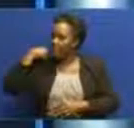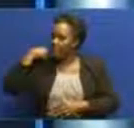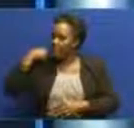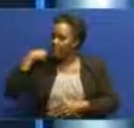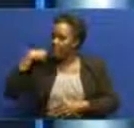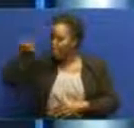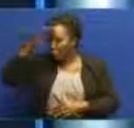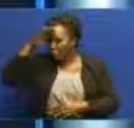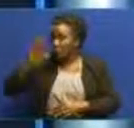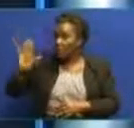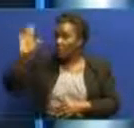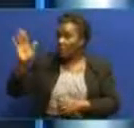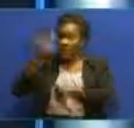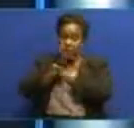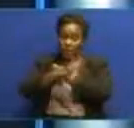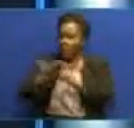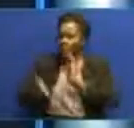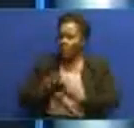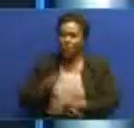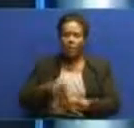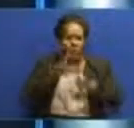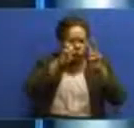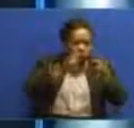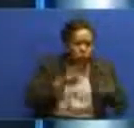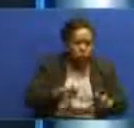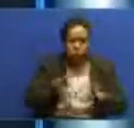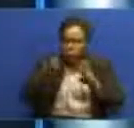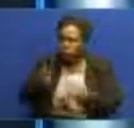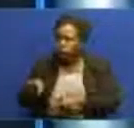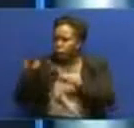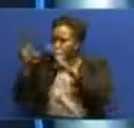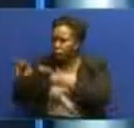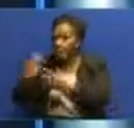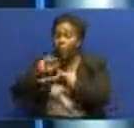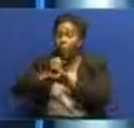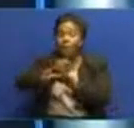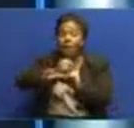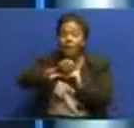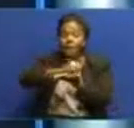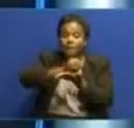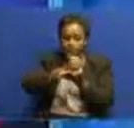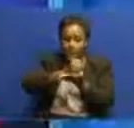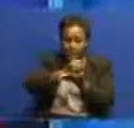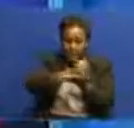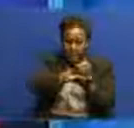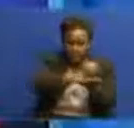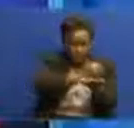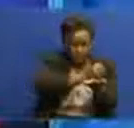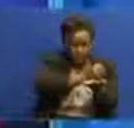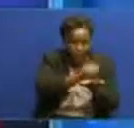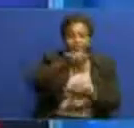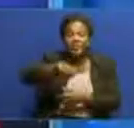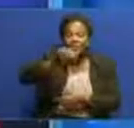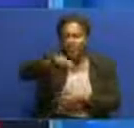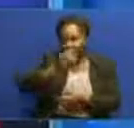kwanza msako wa kuwakamata na kuwafikisha karika viongo veshiria waganga wanaupigia ramli chunganishi hatuwe hiyo ya jeshi la